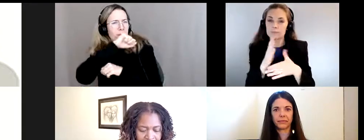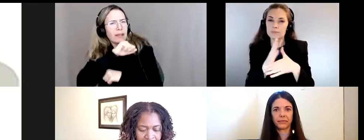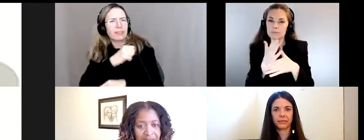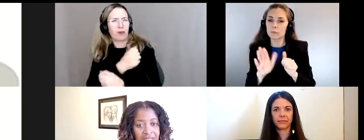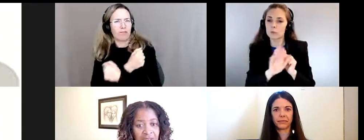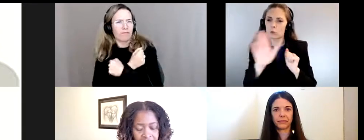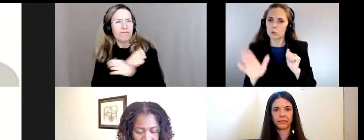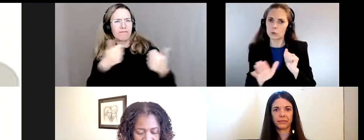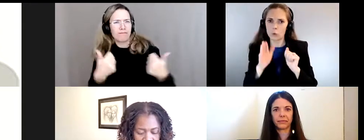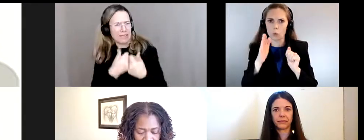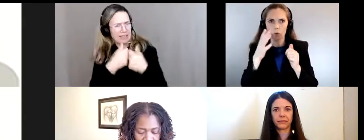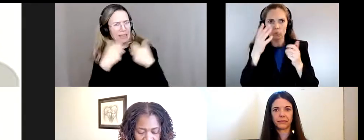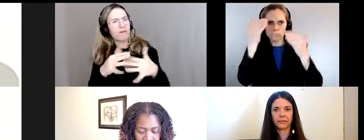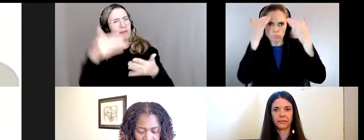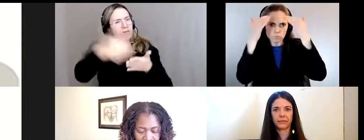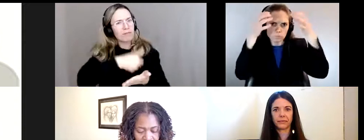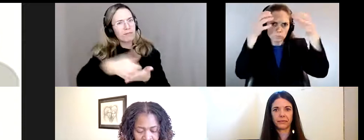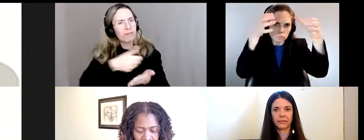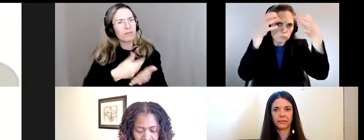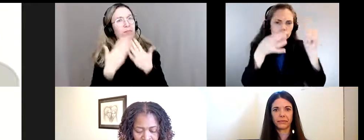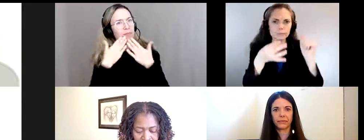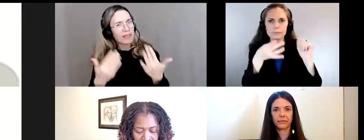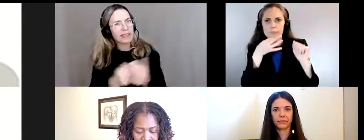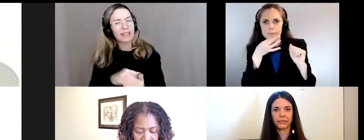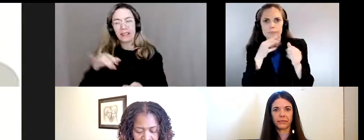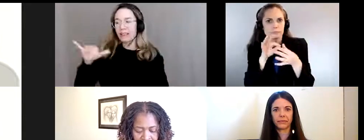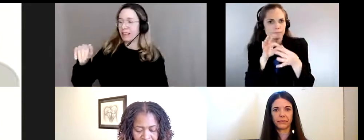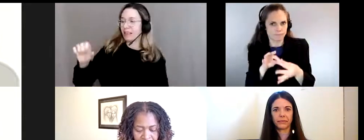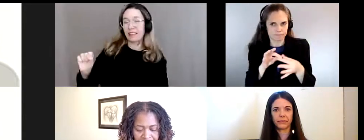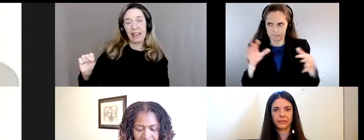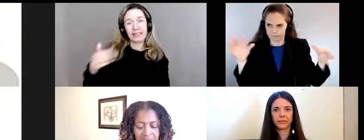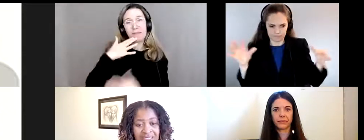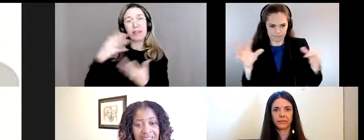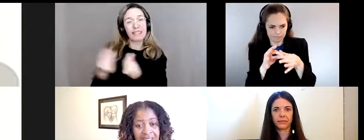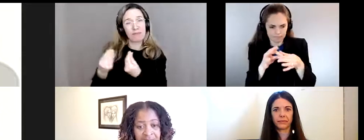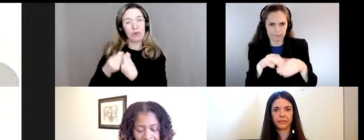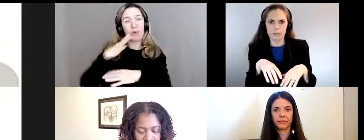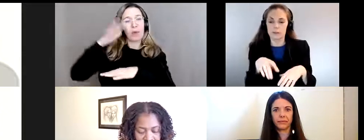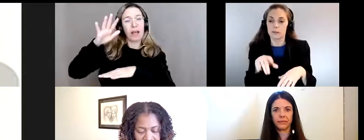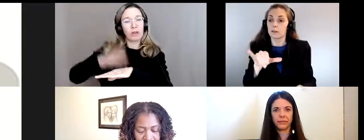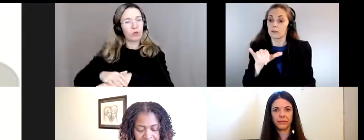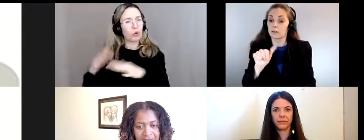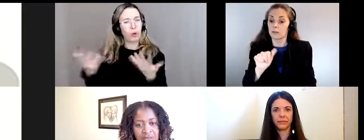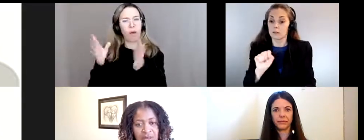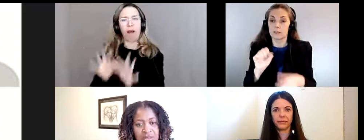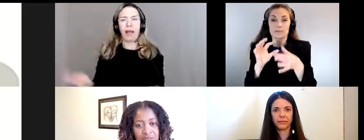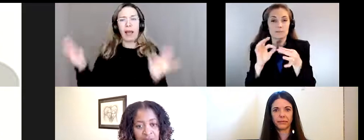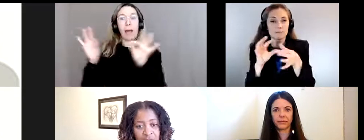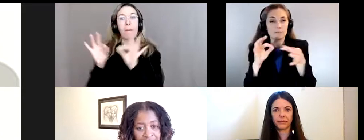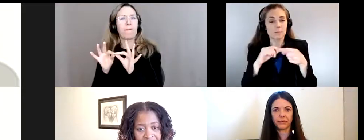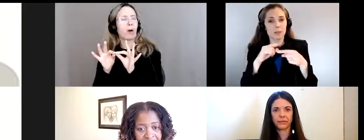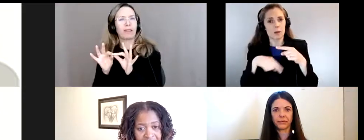les défis auxquels vous faites face. merci Yass d'avoir parlé de l'importance de